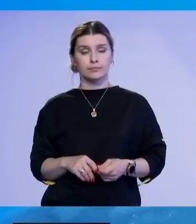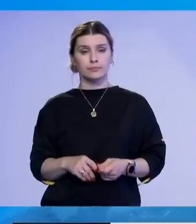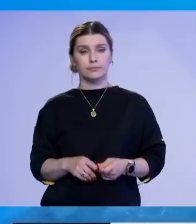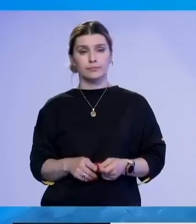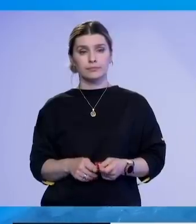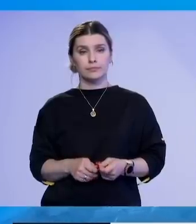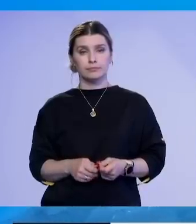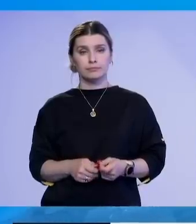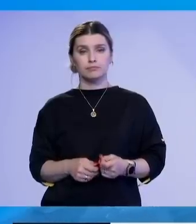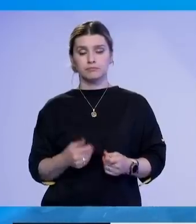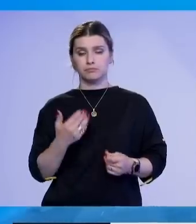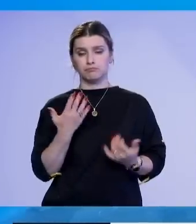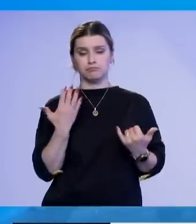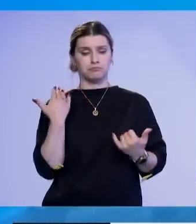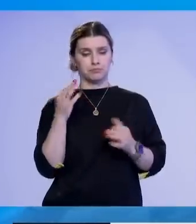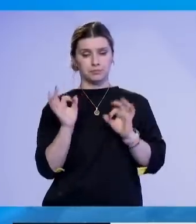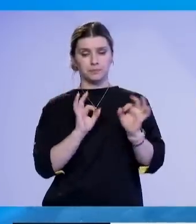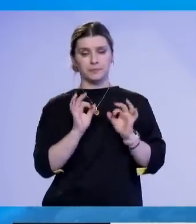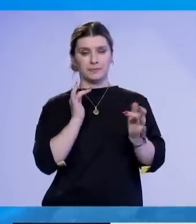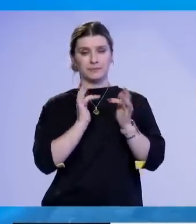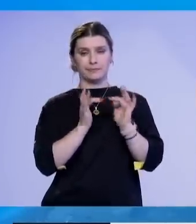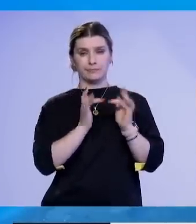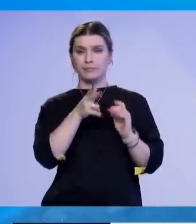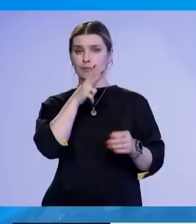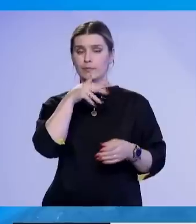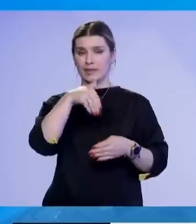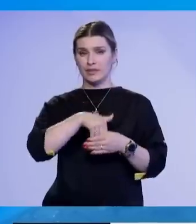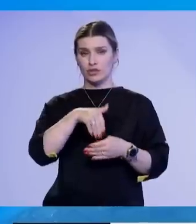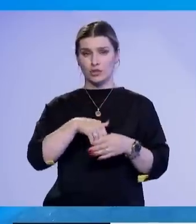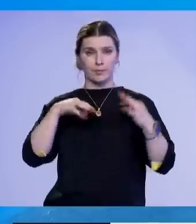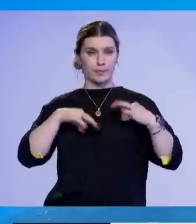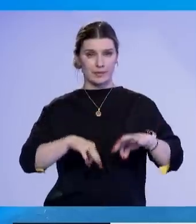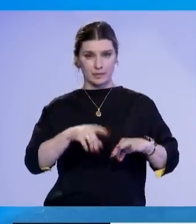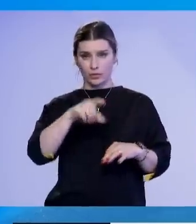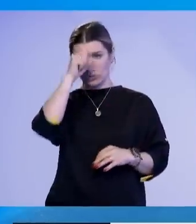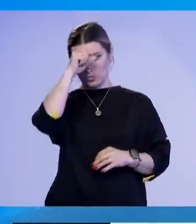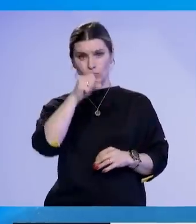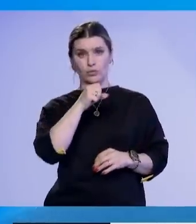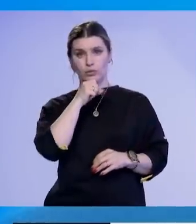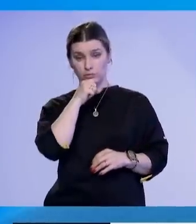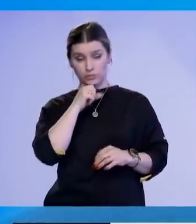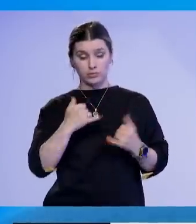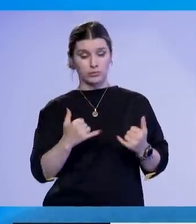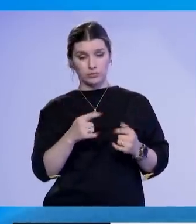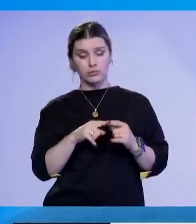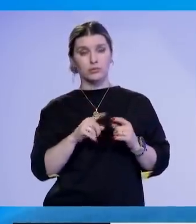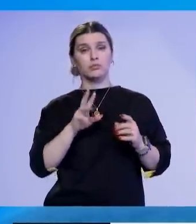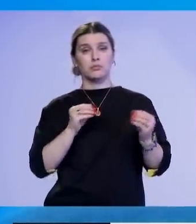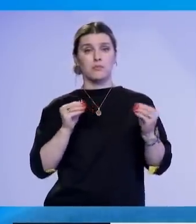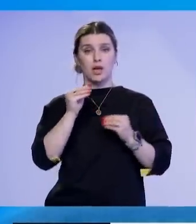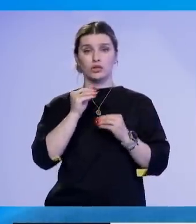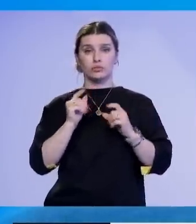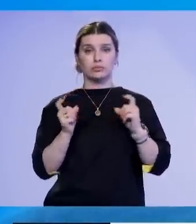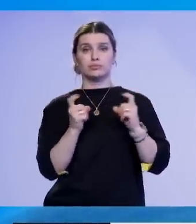Orët e fundit para garës balotajit për zgjedjet prezidencialet të Turqis jam bërë gjithë një e më të